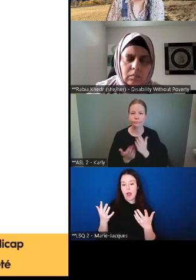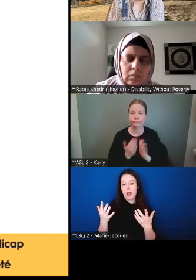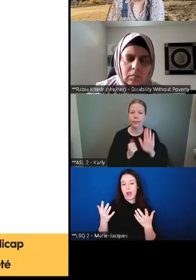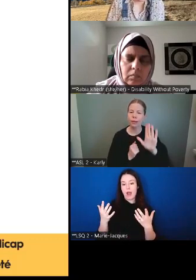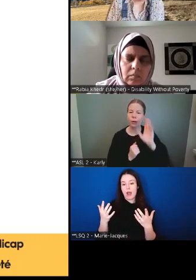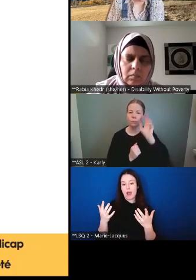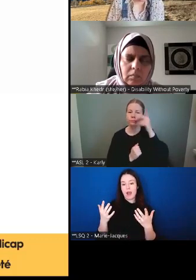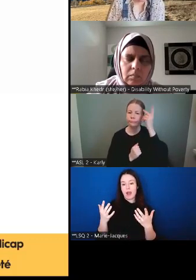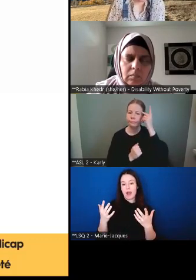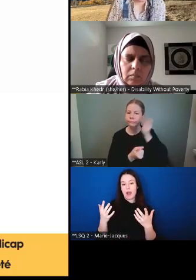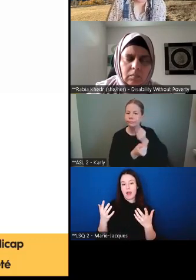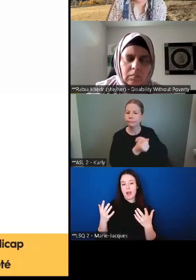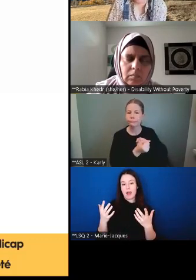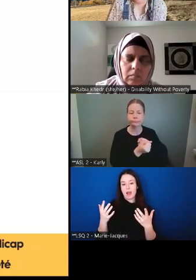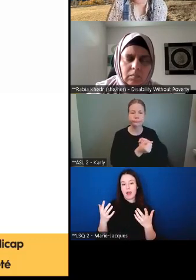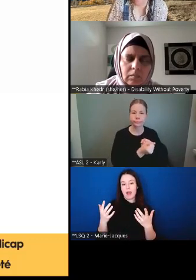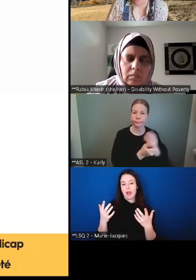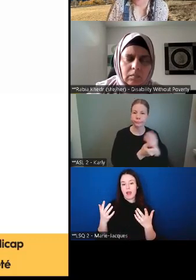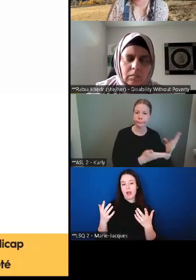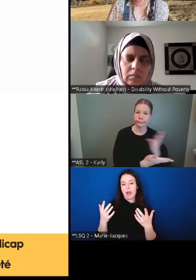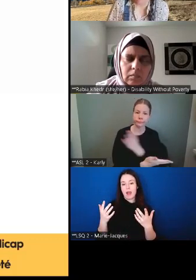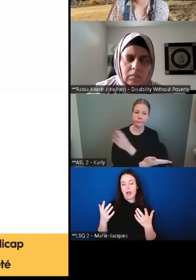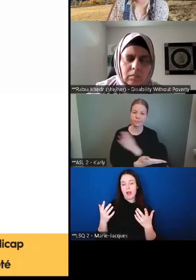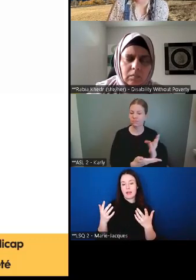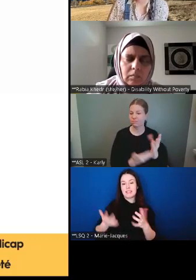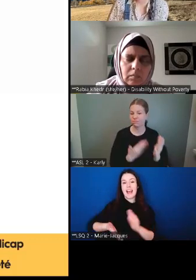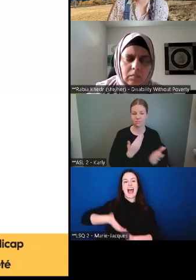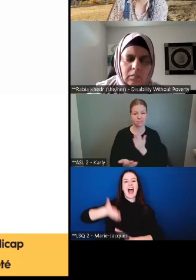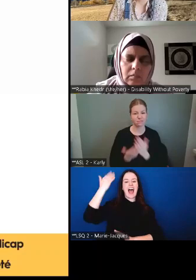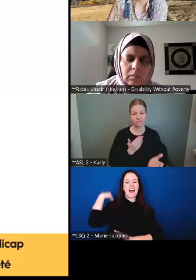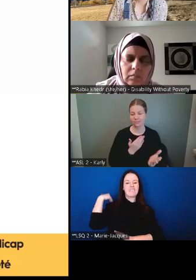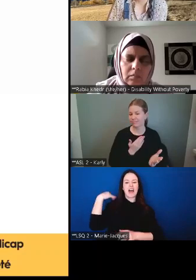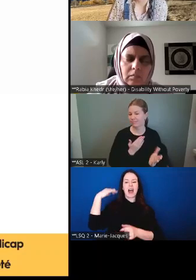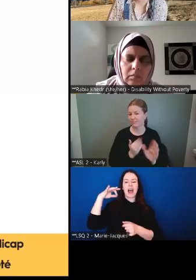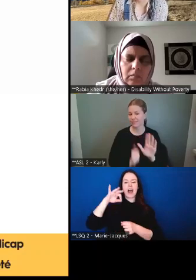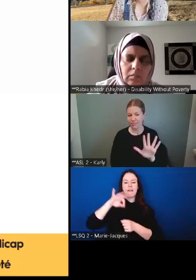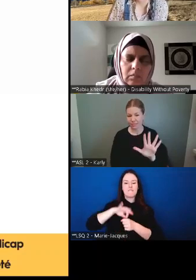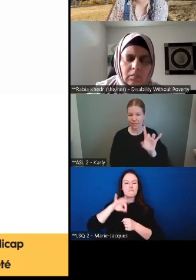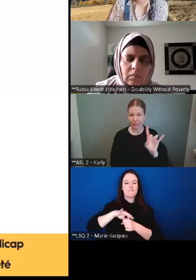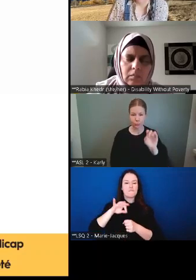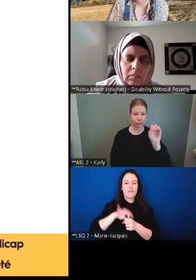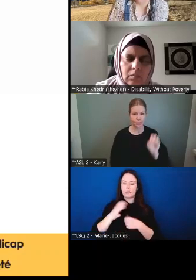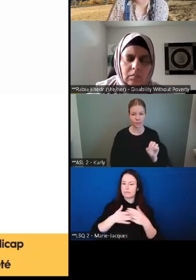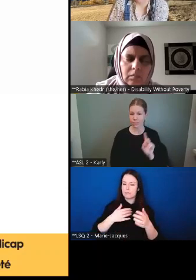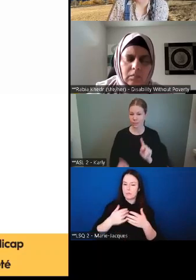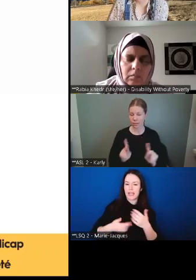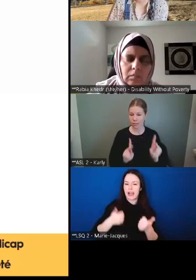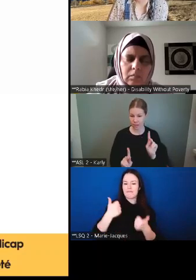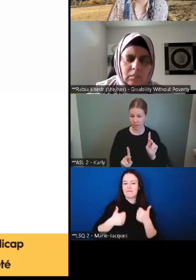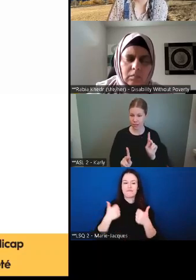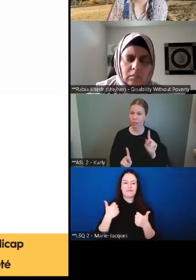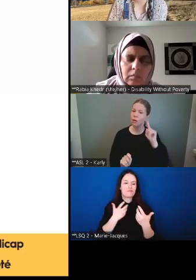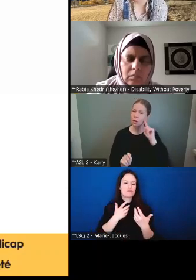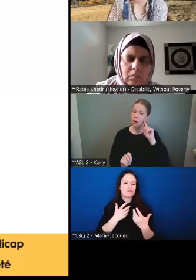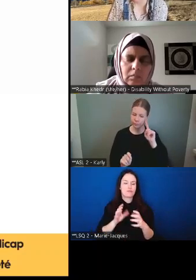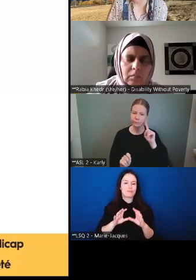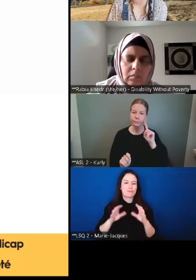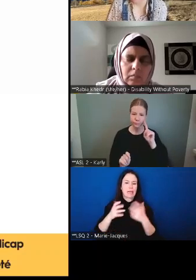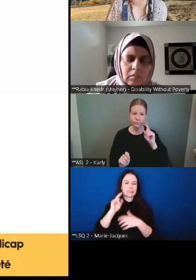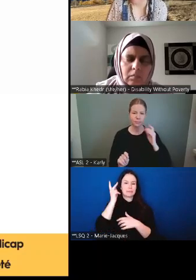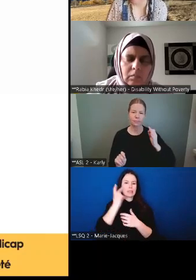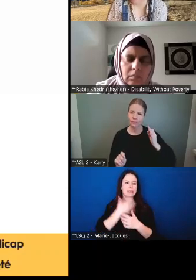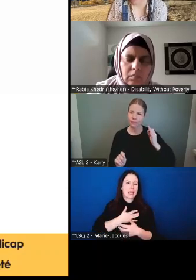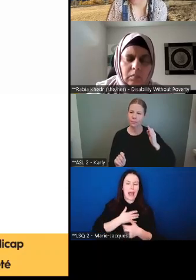chose, peu importe pour qui les gens ont voté auparavant ou peu importe leur couleur politique. 58 %